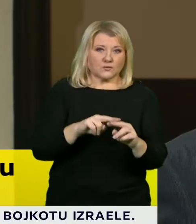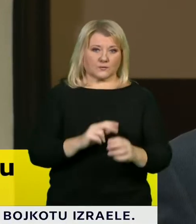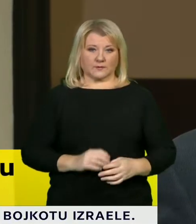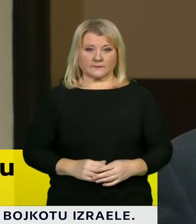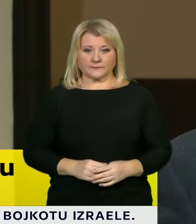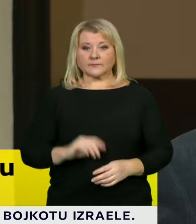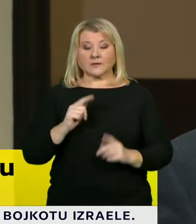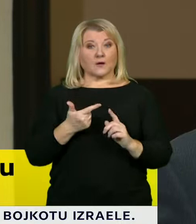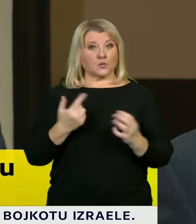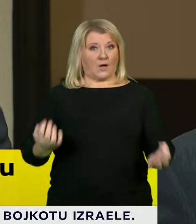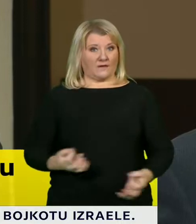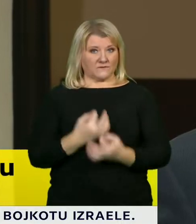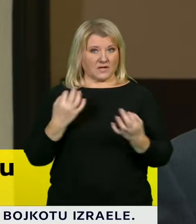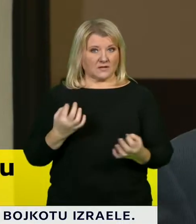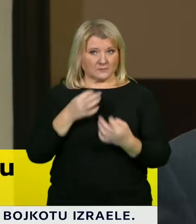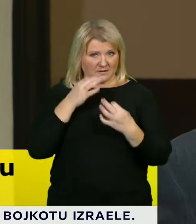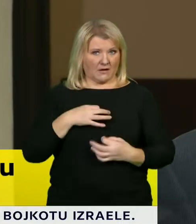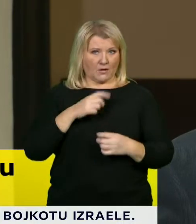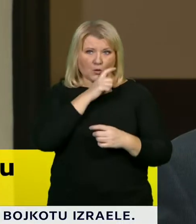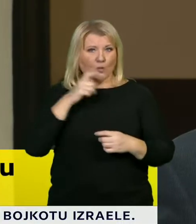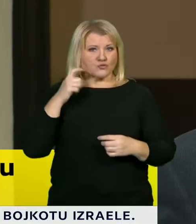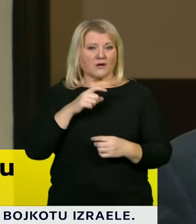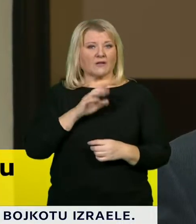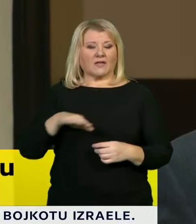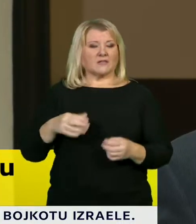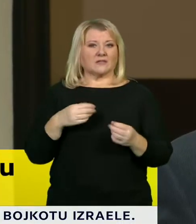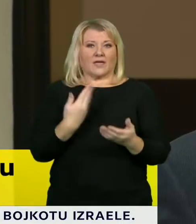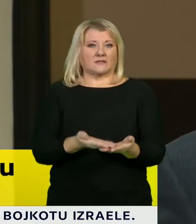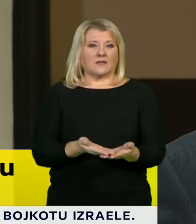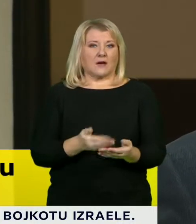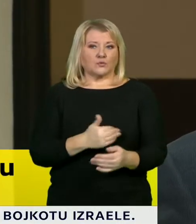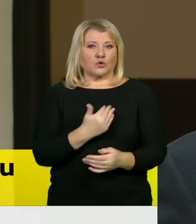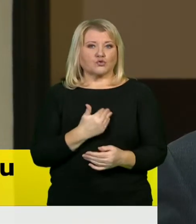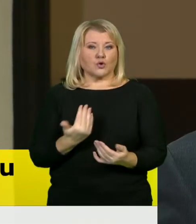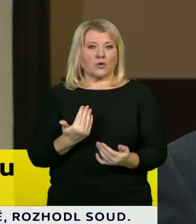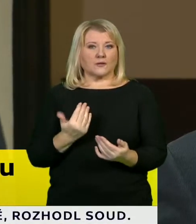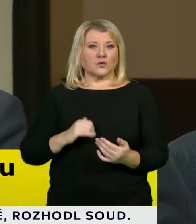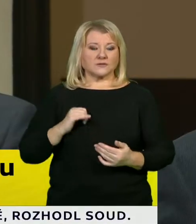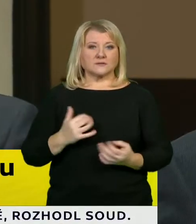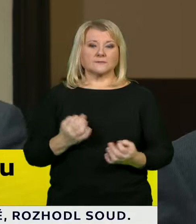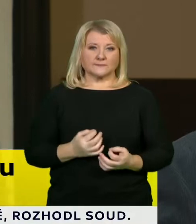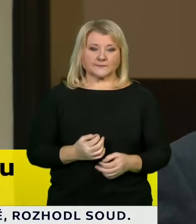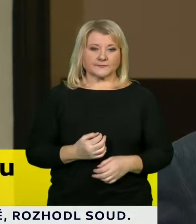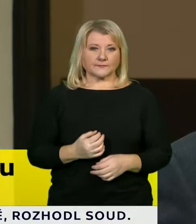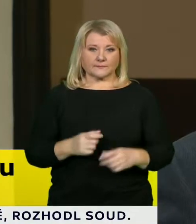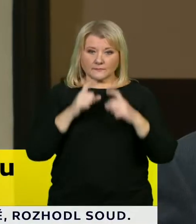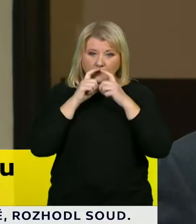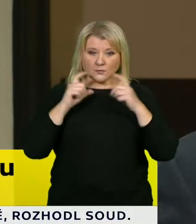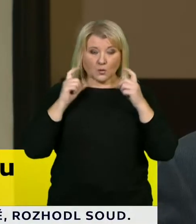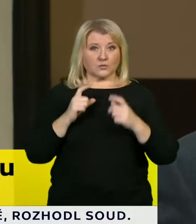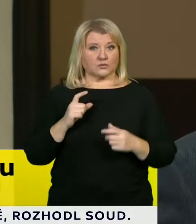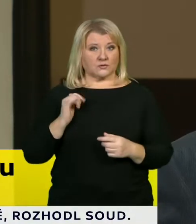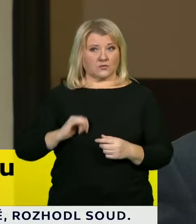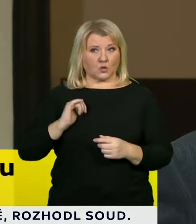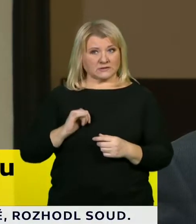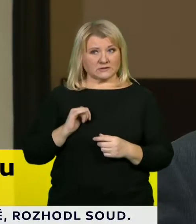K té druhé otázce, já to vnímám tak, ale když tak nechám vyjádřit i pana ministra zdravotnictví, ale z mého pohledu nošení roušek není nějaká svévole